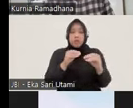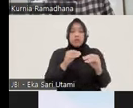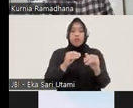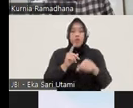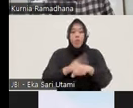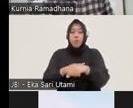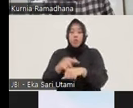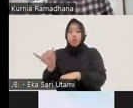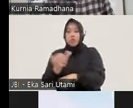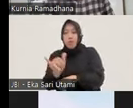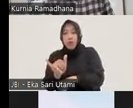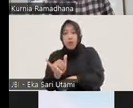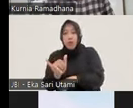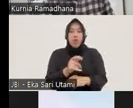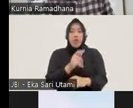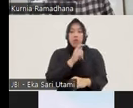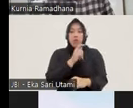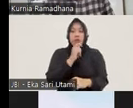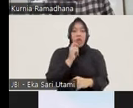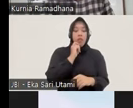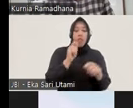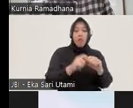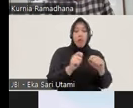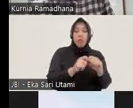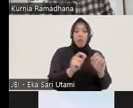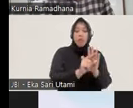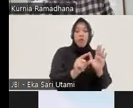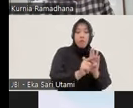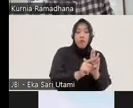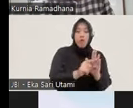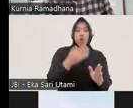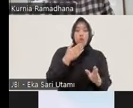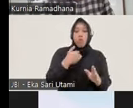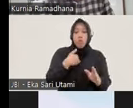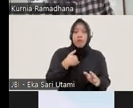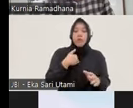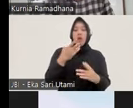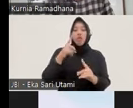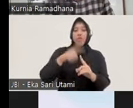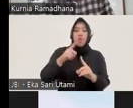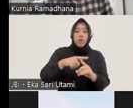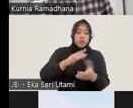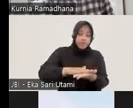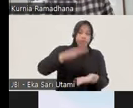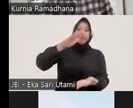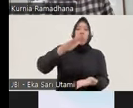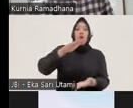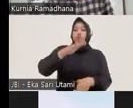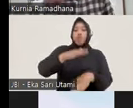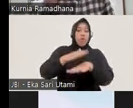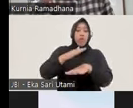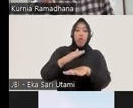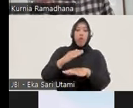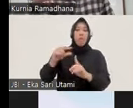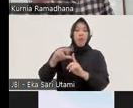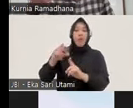pembentuk undang-undang itu memiliki setumpuk pekerjaan rumah. Deret tunggakan